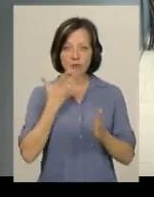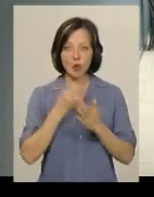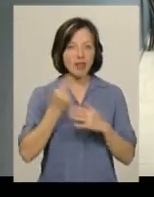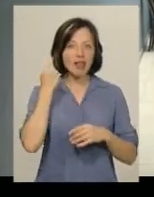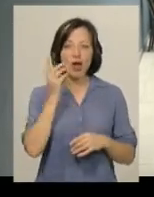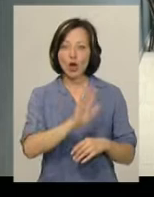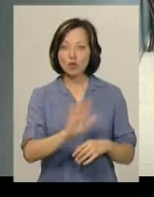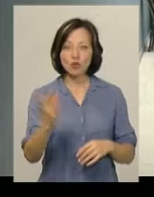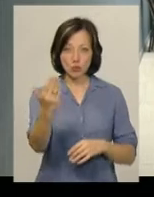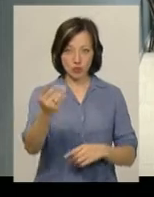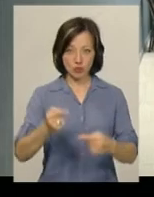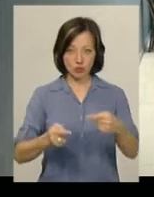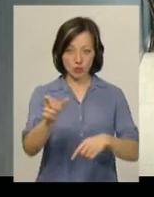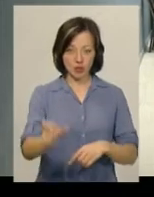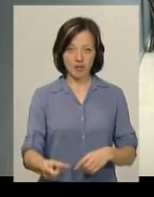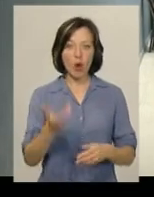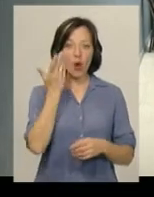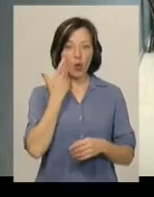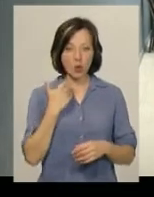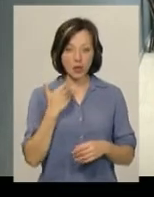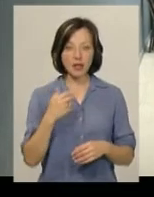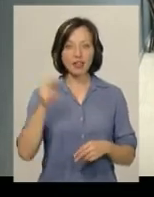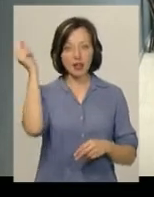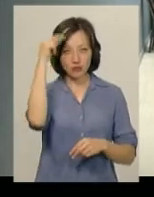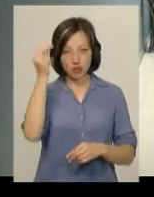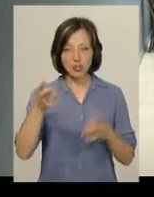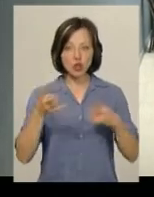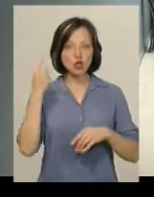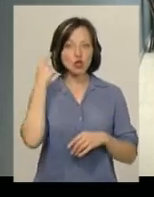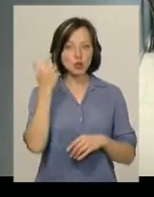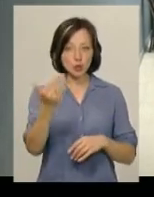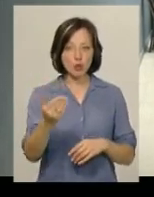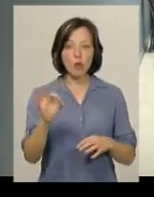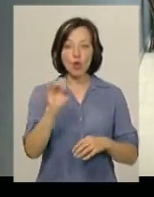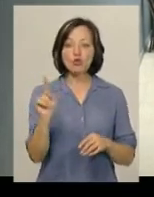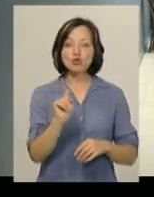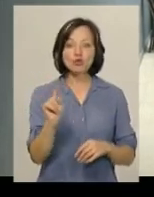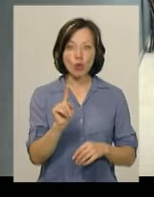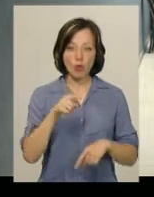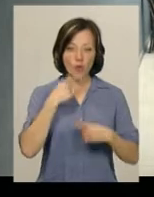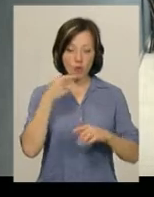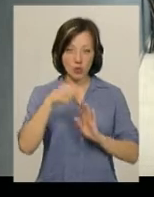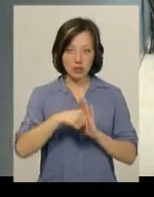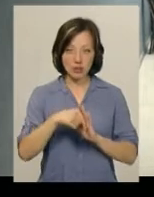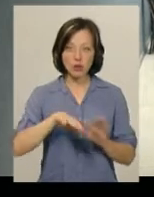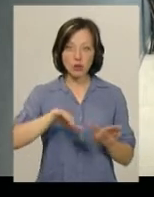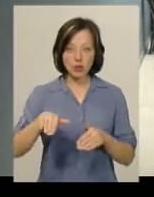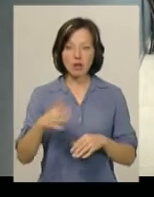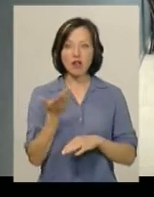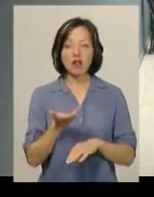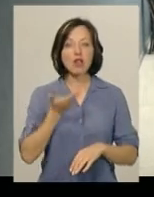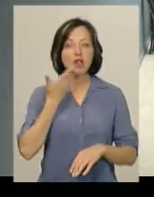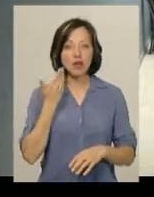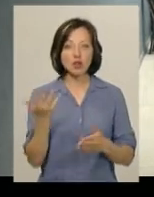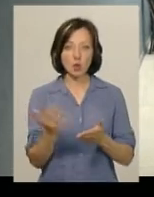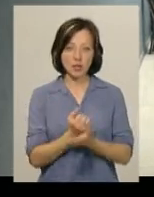чуючи супротивника. От коли навчитись чути, про що йде мова, тоді набагато легше